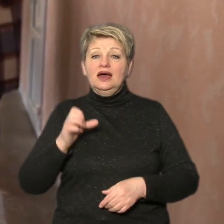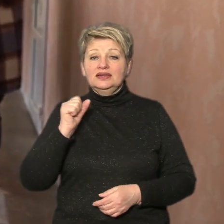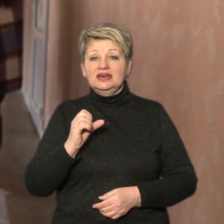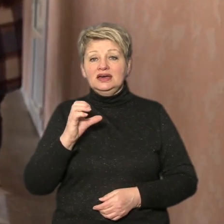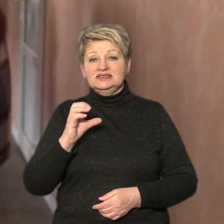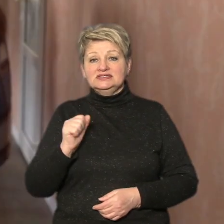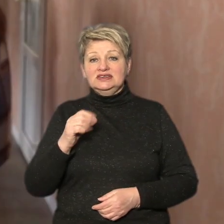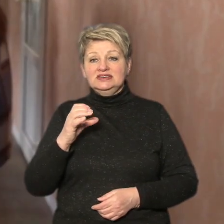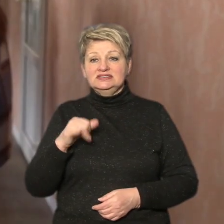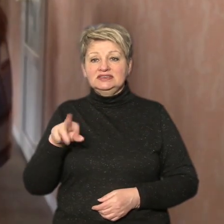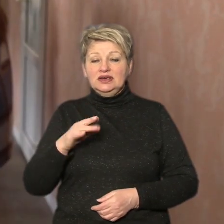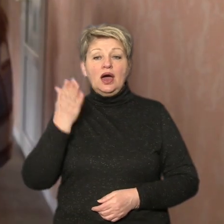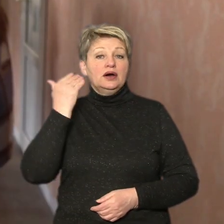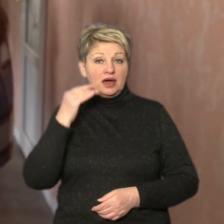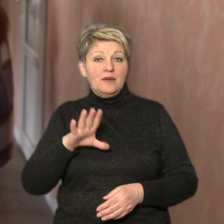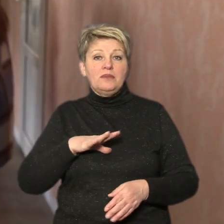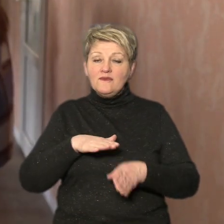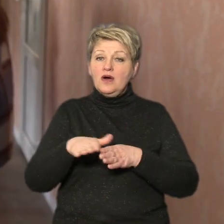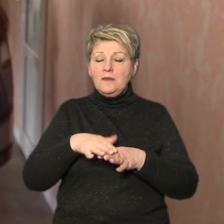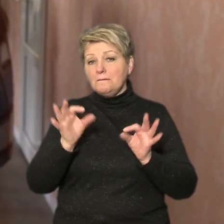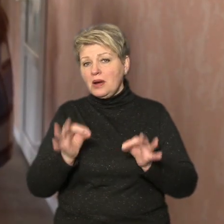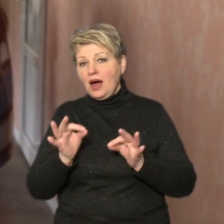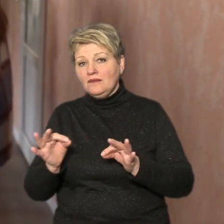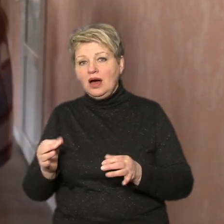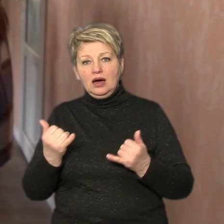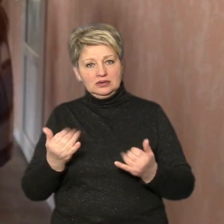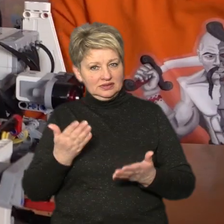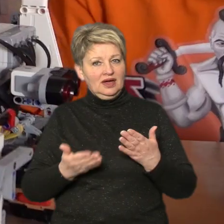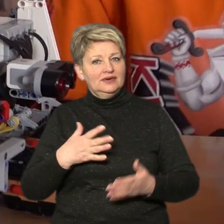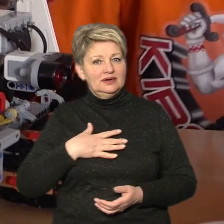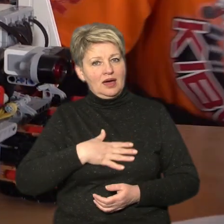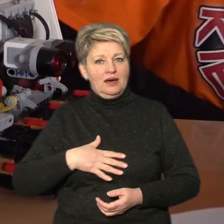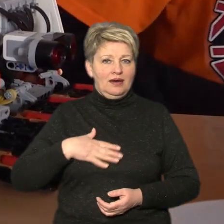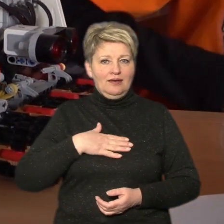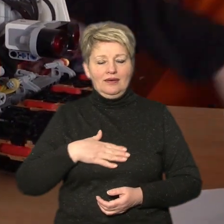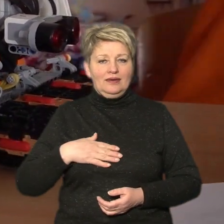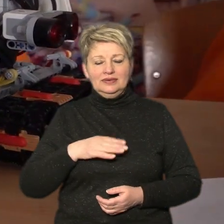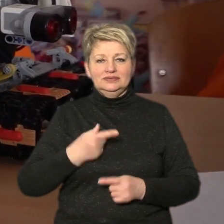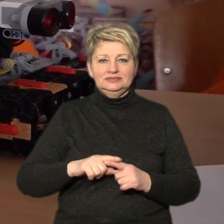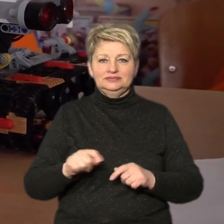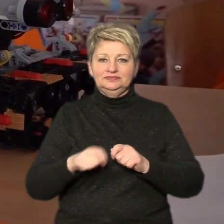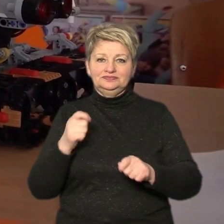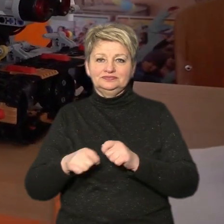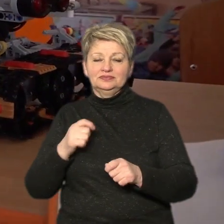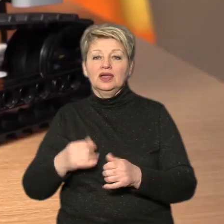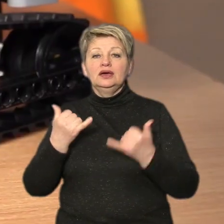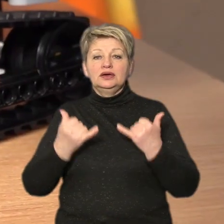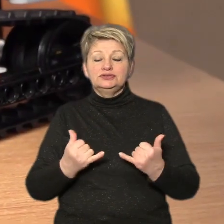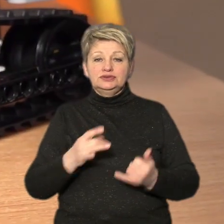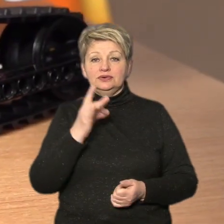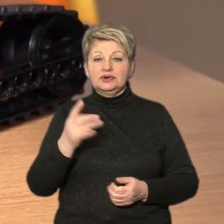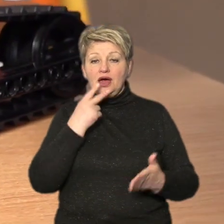Сугак. Раніше він виконував все правильно, але перехвилювався можливо. Окрім випробувань на швидкість, цьогоріч учасники